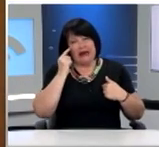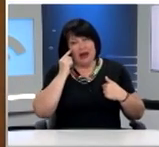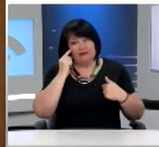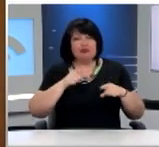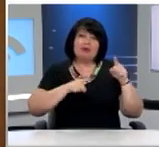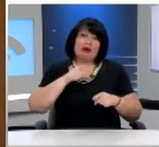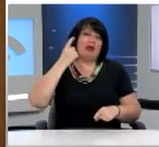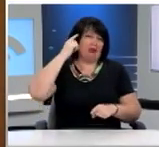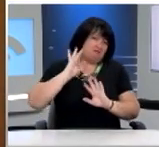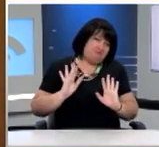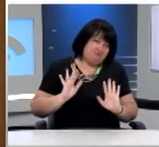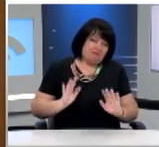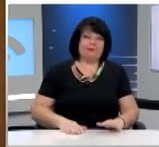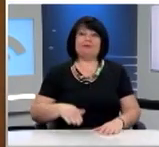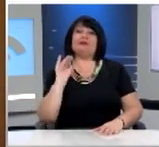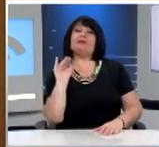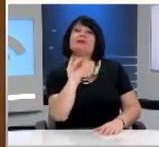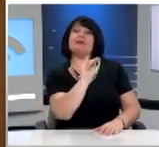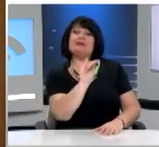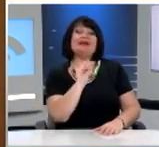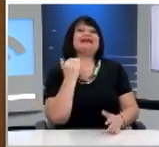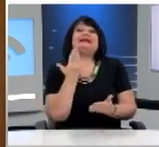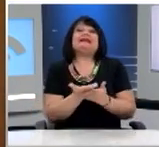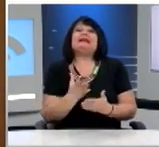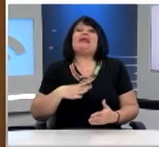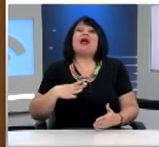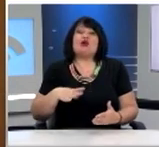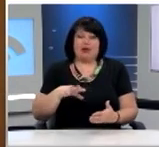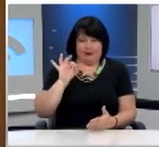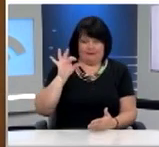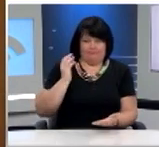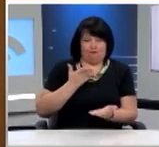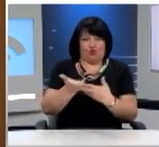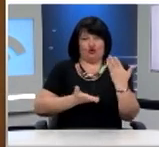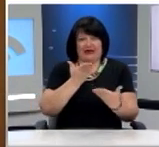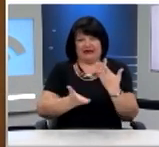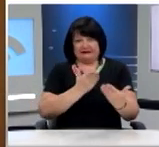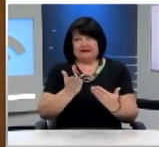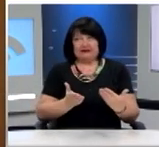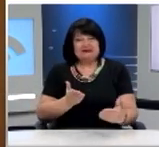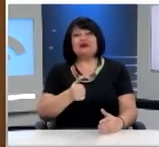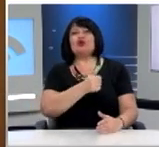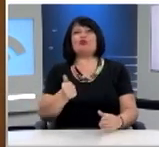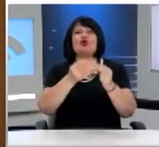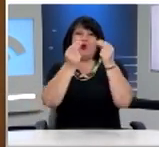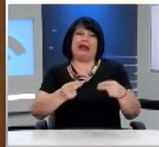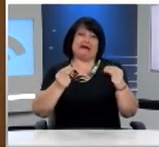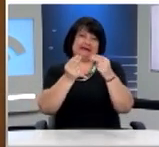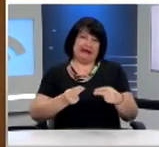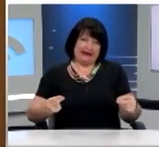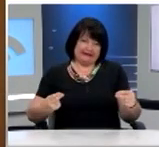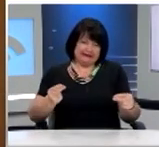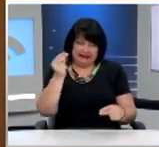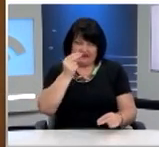πόλων αστάθμητων. Ζητούμε ενώ μας, λοιπόν, η επιλογή των προτάσεων αυτών που όχι μόνο θα αποτελέσουν βέλτιστες λύσεις στα ζητήματα που μας